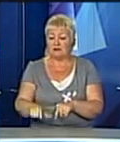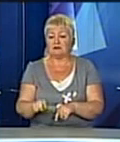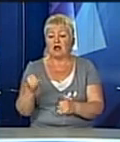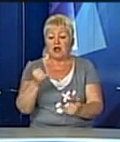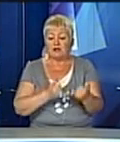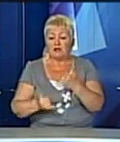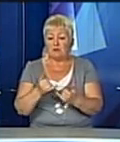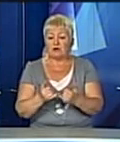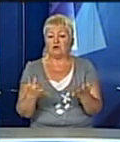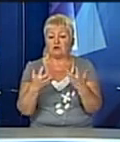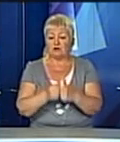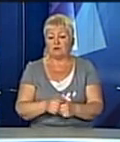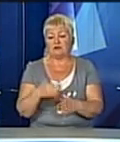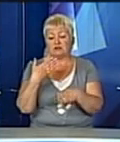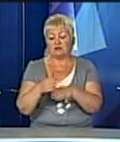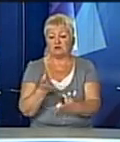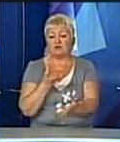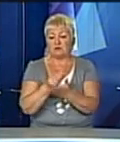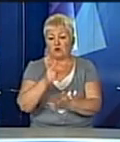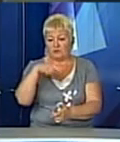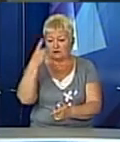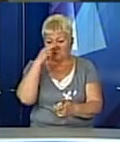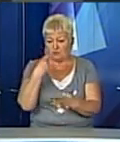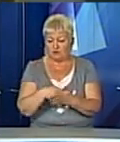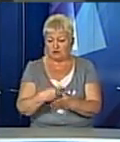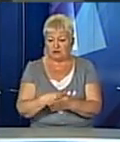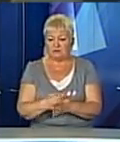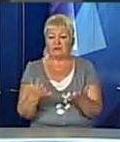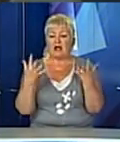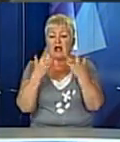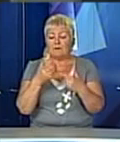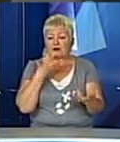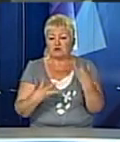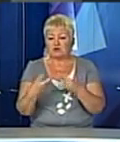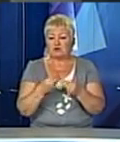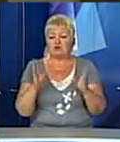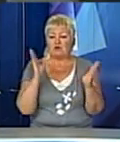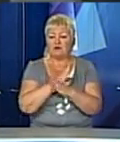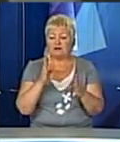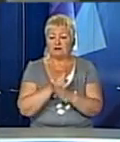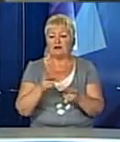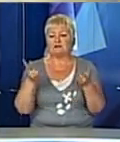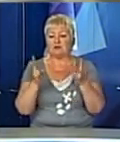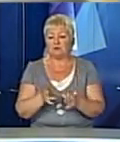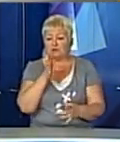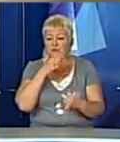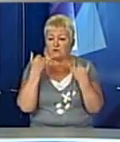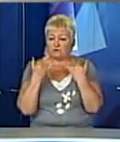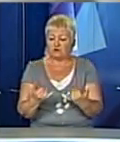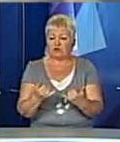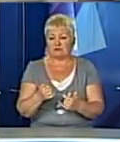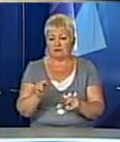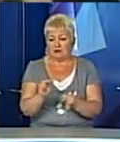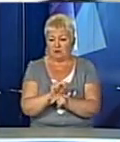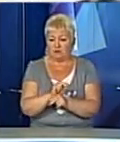грантового проєкту профінансували з обласного бюджету. Апарат штучної вентиляції легень вкреп потрібний в сучасній інтенсивній